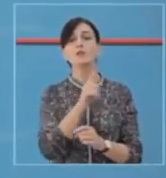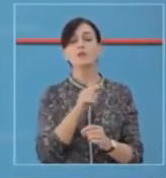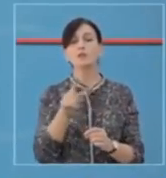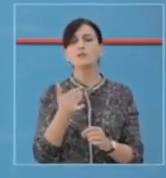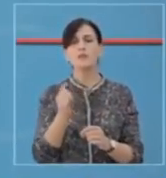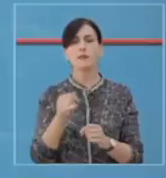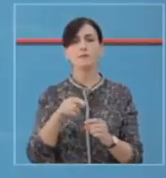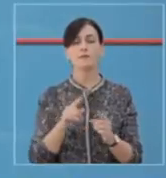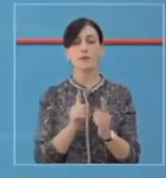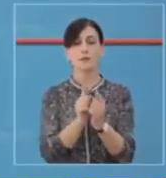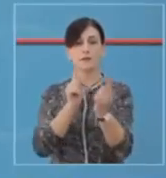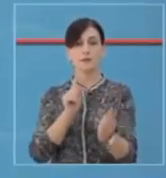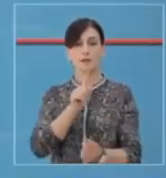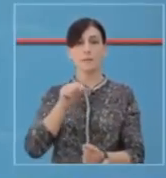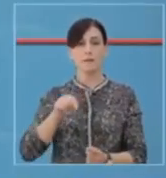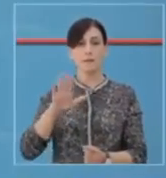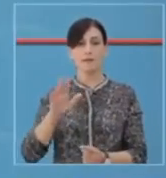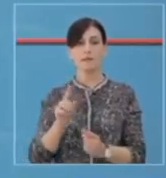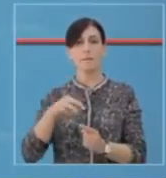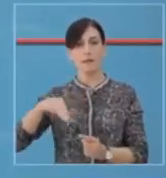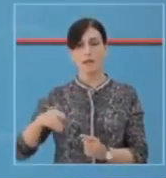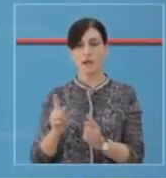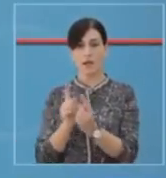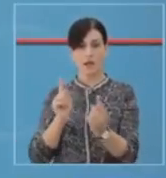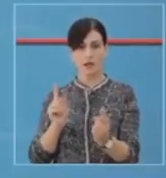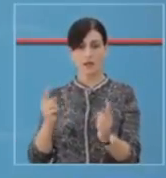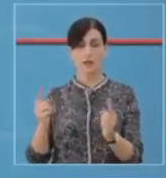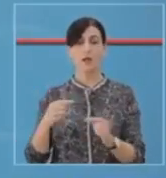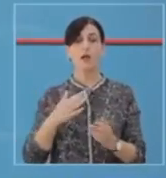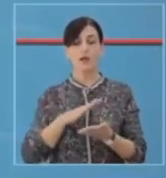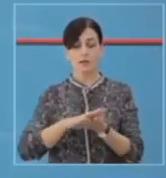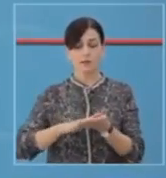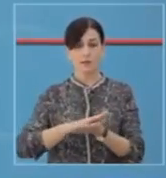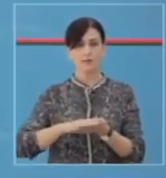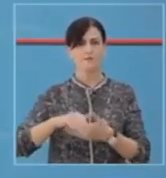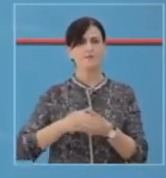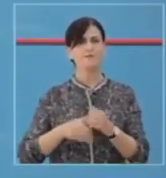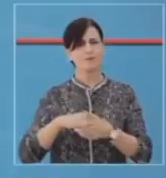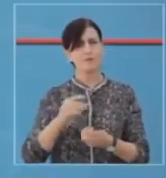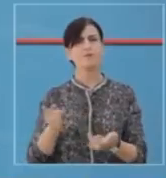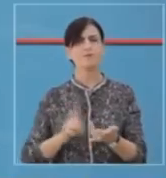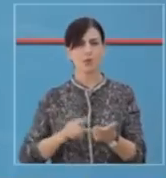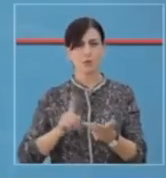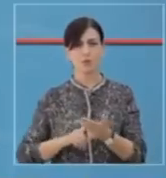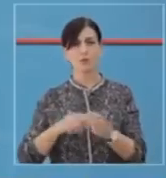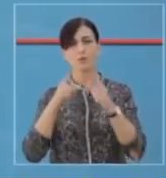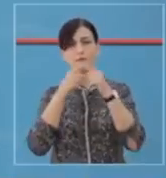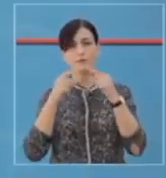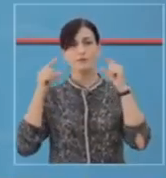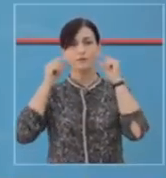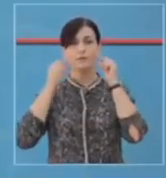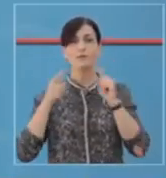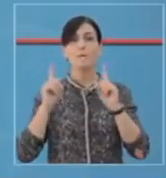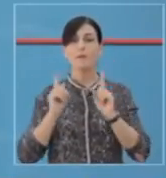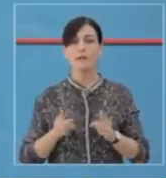fizike, jo më pak se 1,5 metra nga njëri tjetri, dukeruajtur higjenën personale dhe të lajmë duartë sa më shpeshtë. Mbani maskat